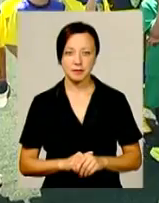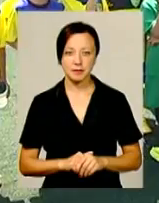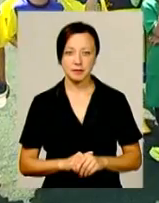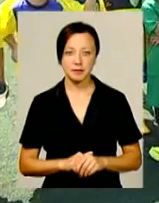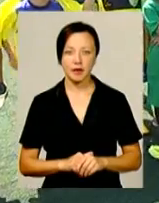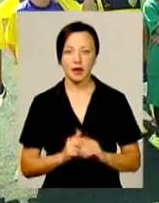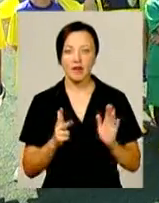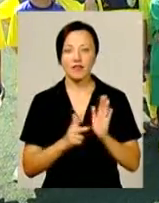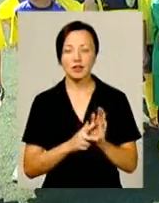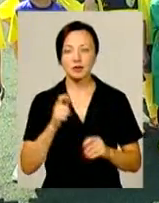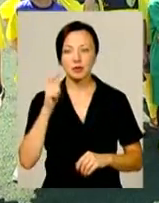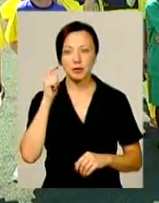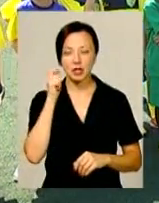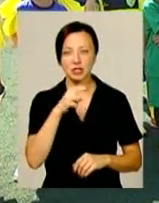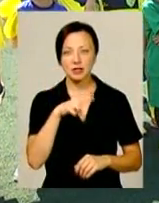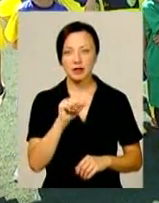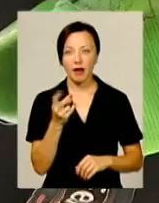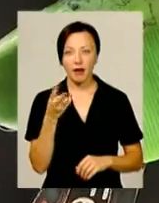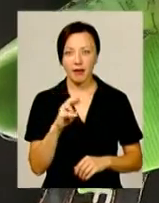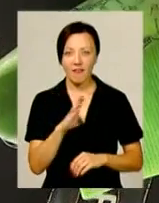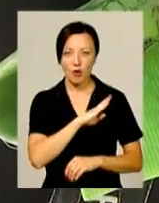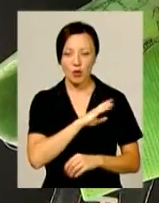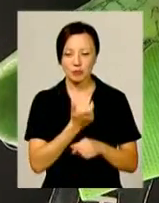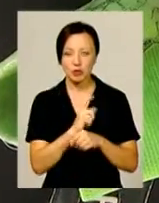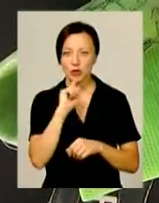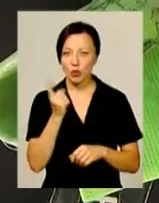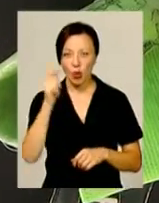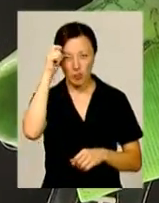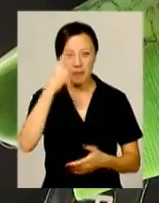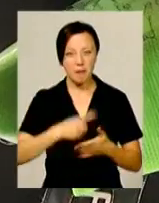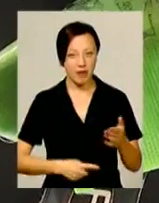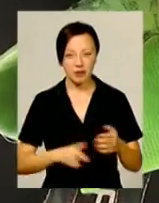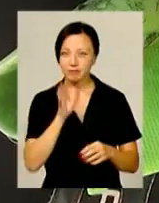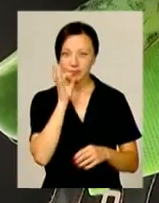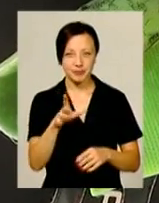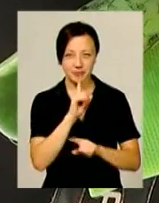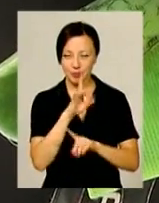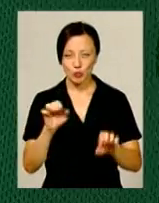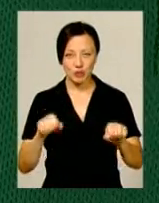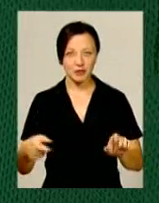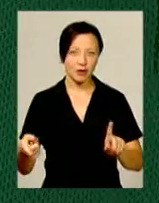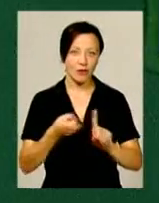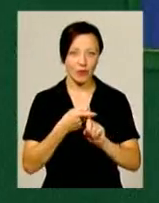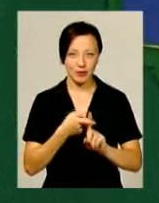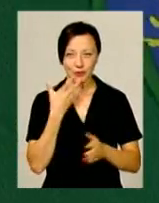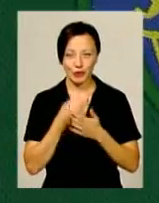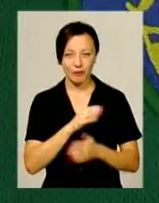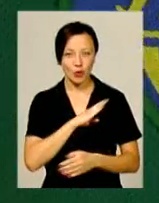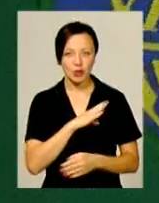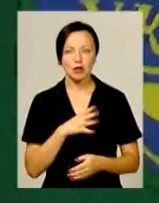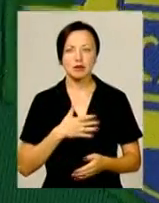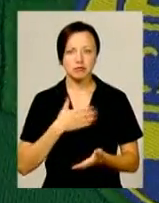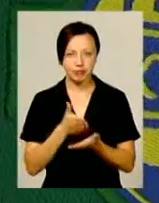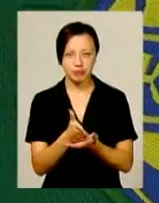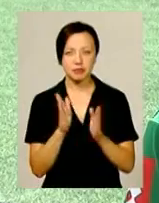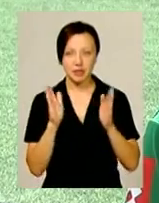Восьмирічний Данило у воротах стоїть уже більше року. Хлопець упевнений, що не подарує суперникам можливості забити гол і налаштований